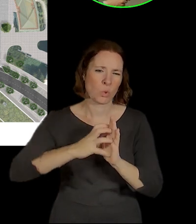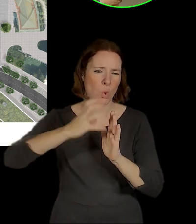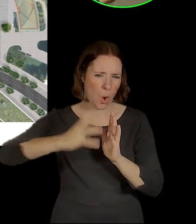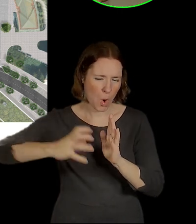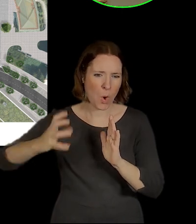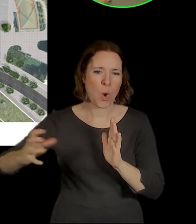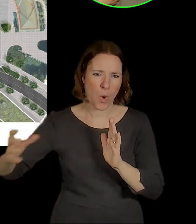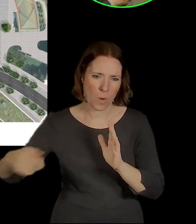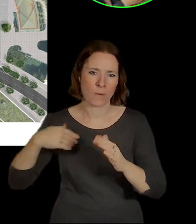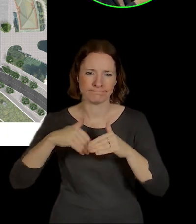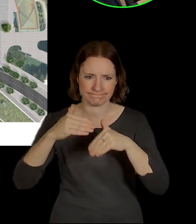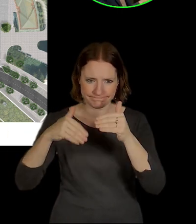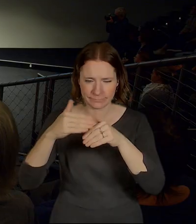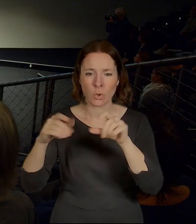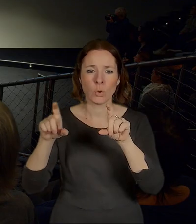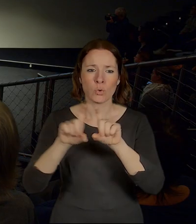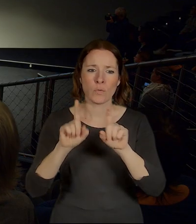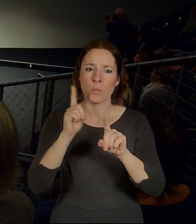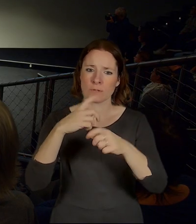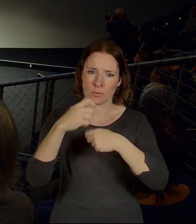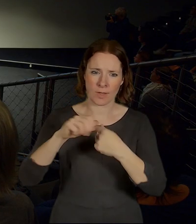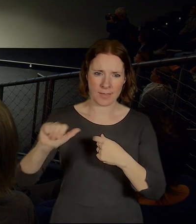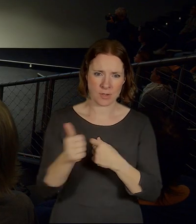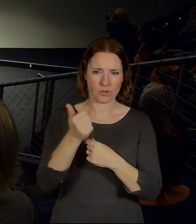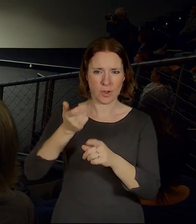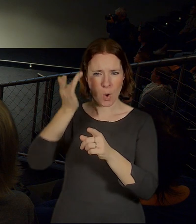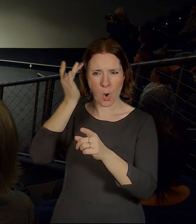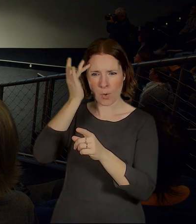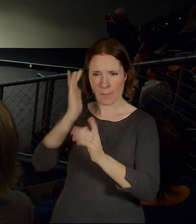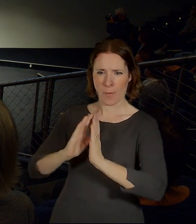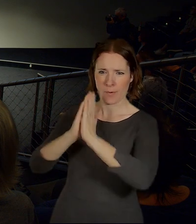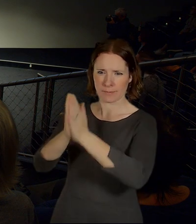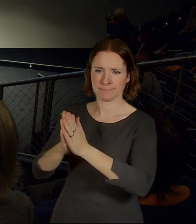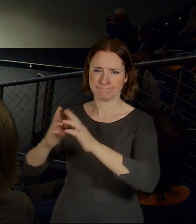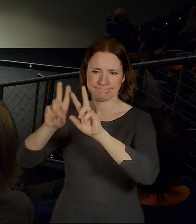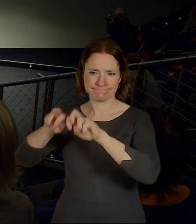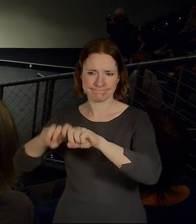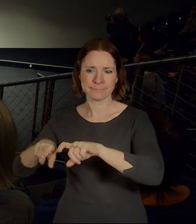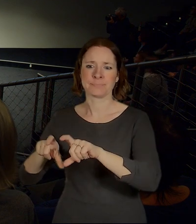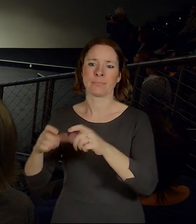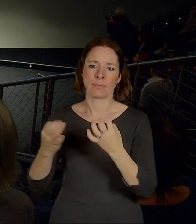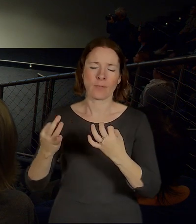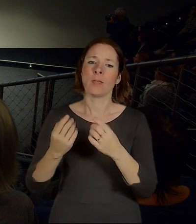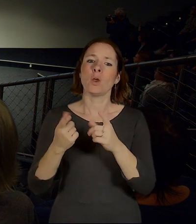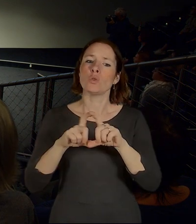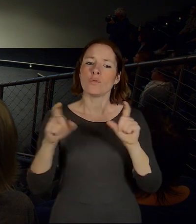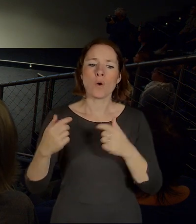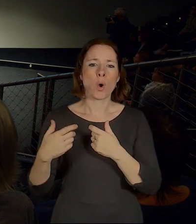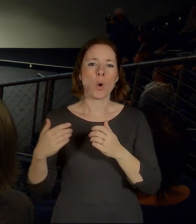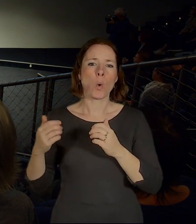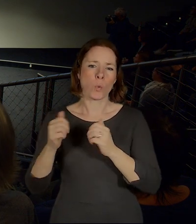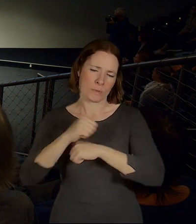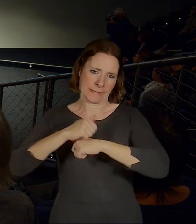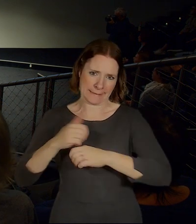ještě má dojít k nějaké kompletní studii jak s Chlumeckou, což je ta ulice, která vede tady